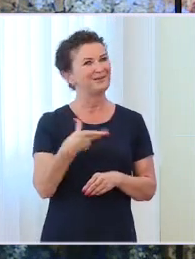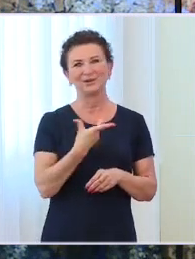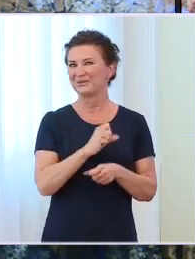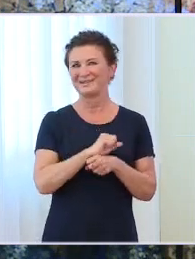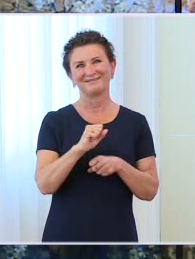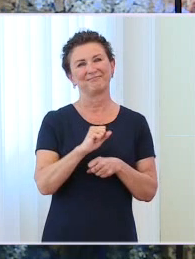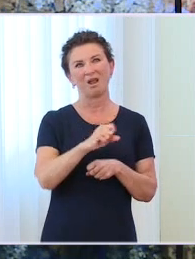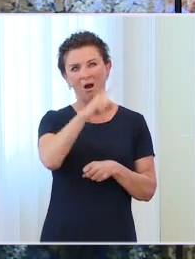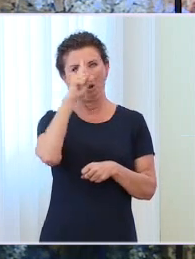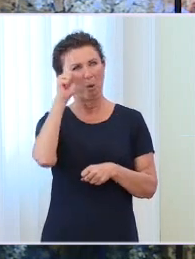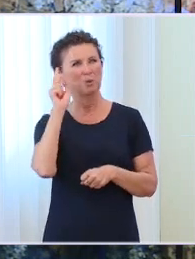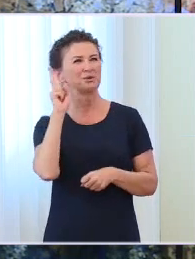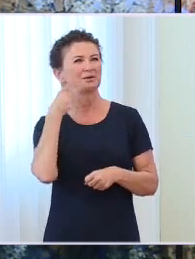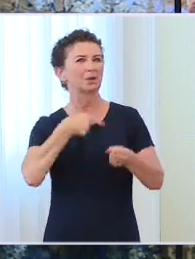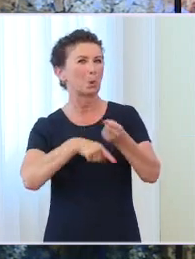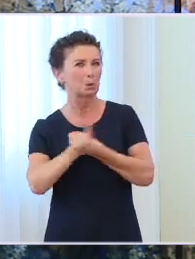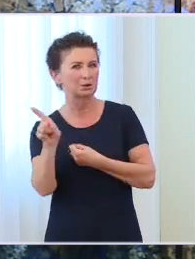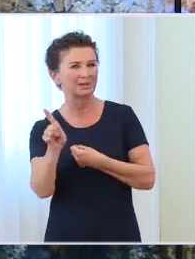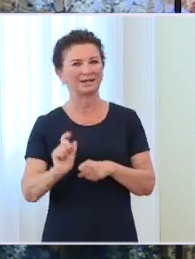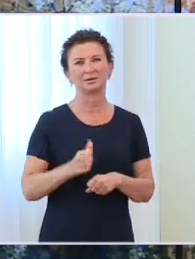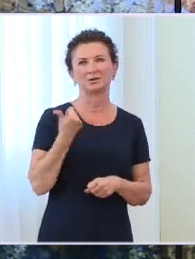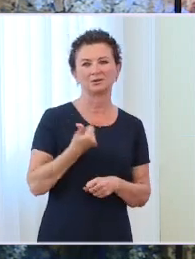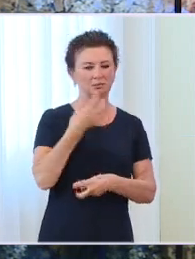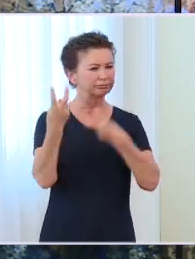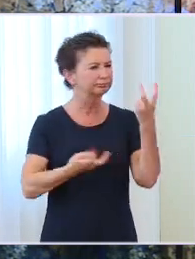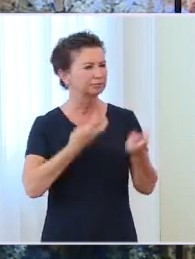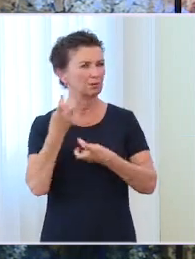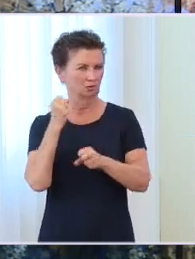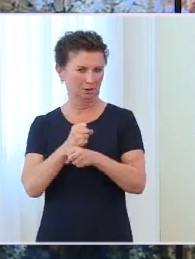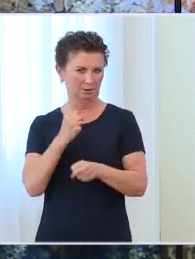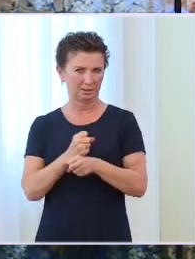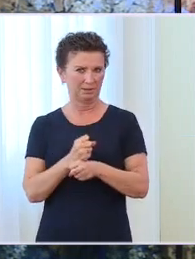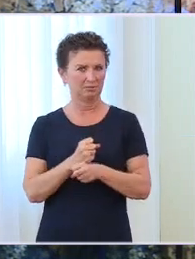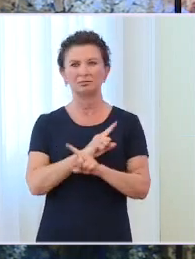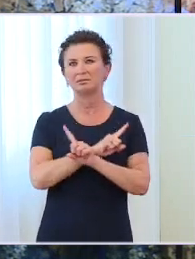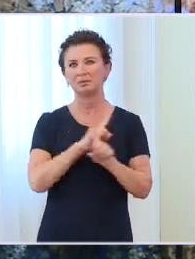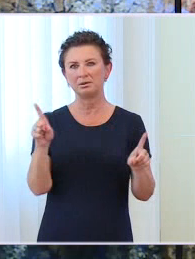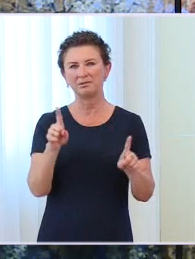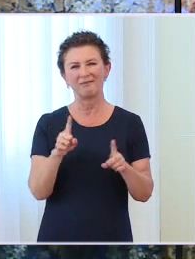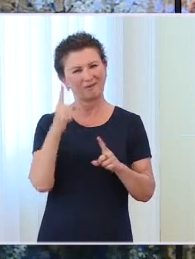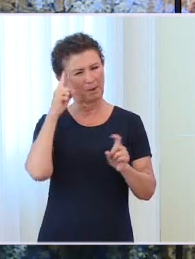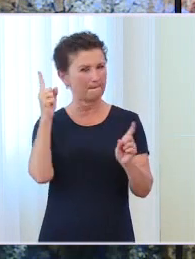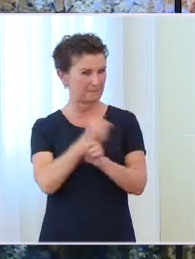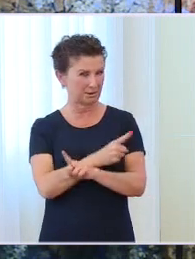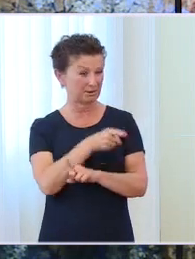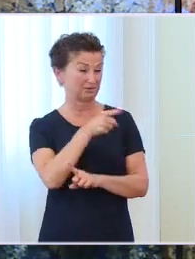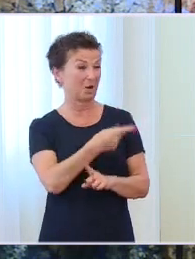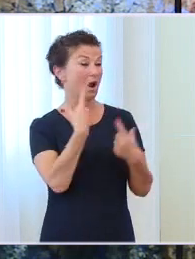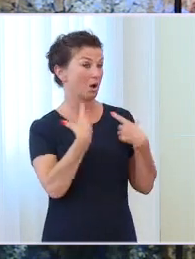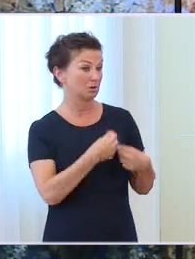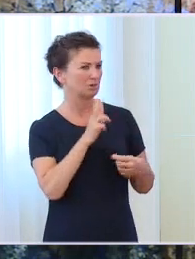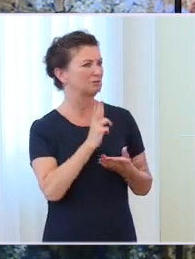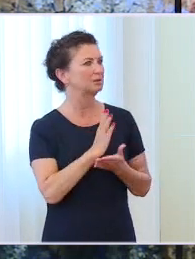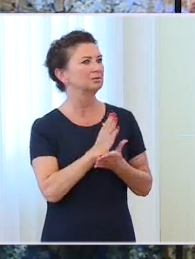uciekają tylko po to, żeby szukać pracy. I nie wolno ich mylić z tymi, którzy